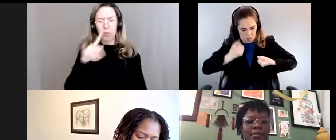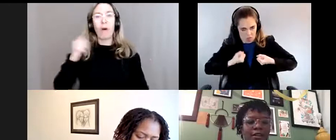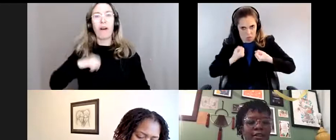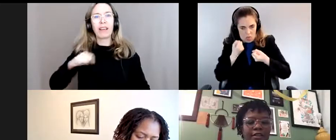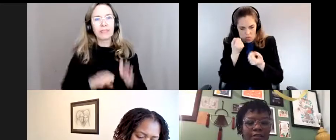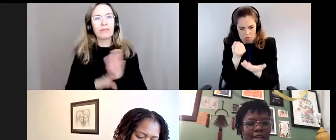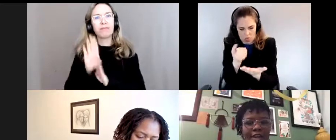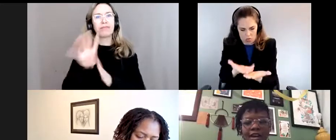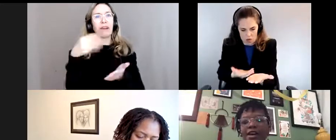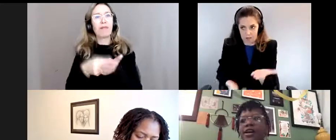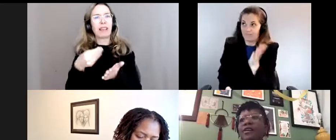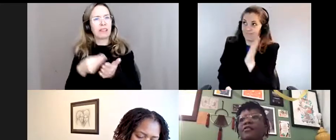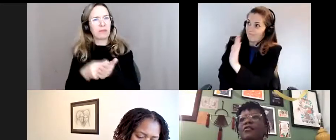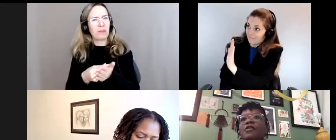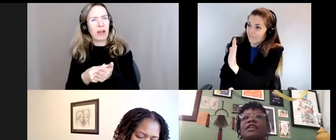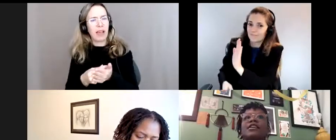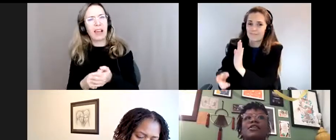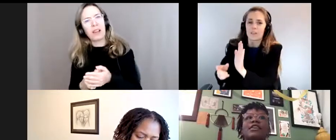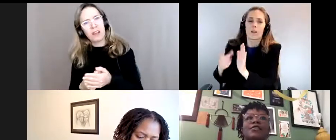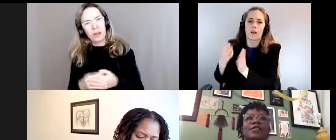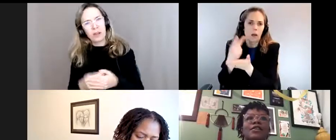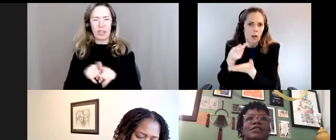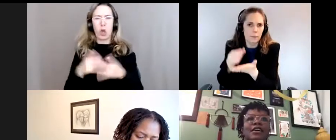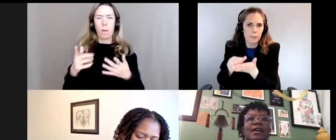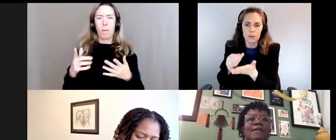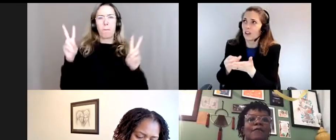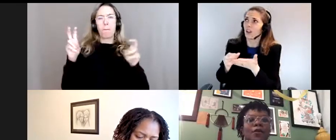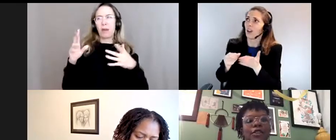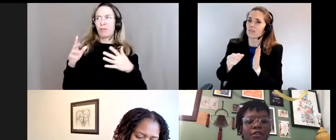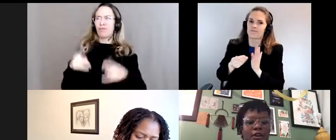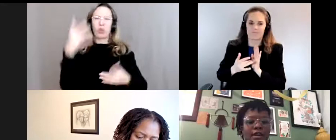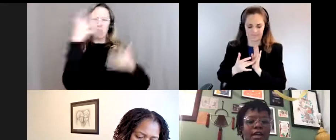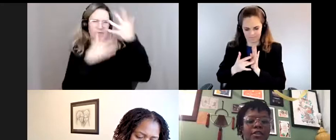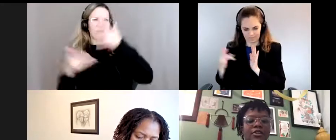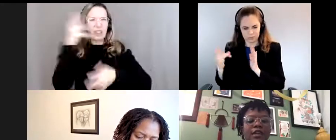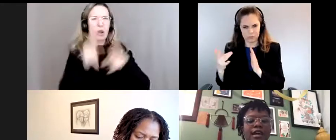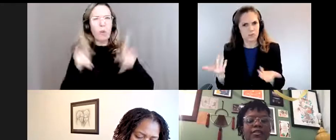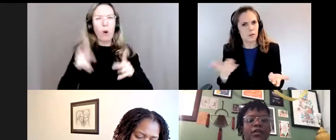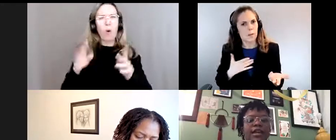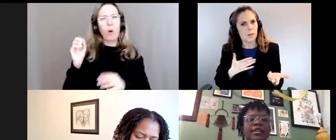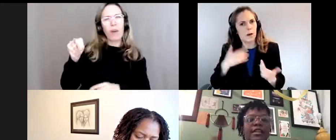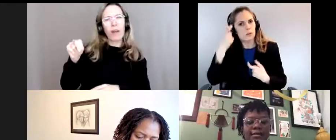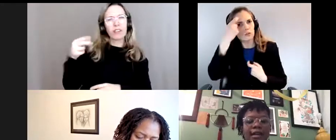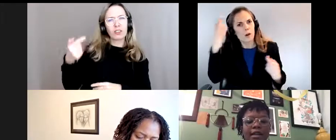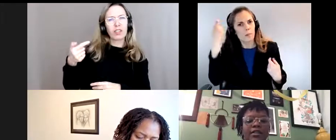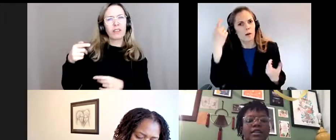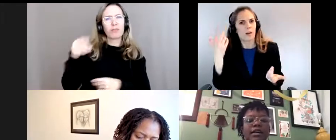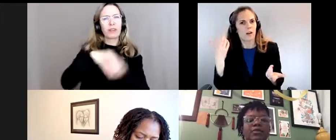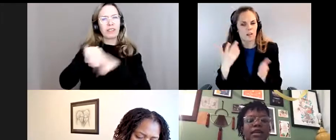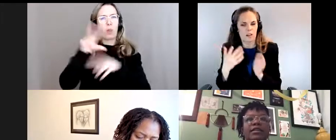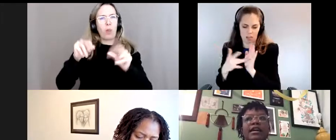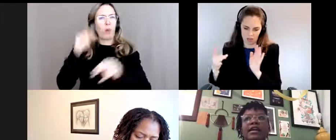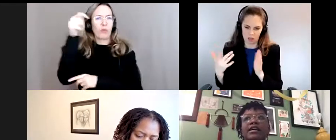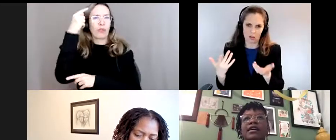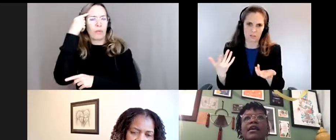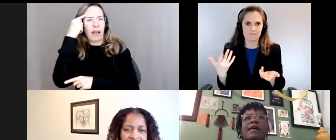'accroître notre financement. Et c'est un peu ce cycle qui préoccupe un peu le monde des ONG. C'est cette idée d'utiliser les